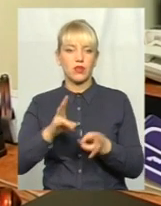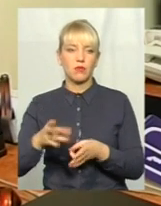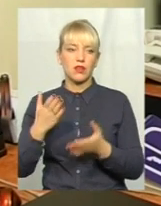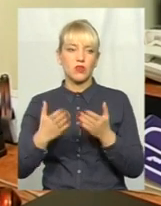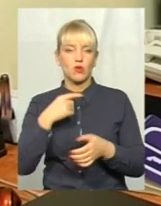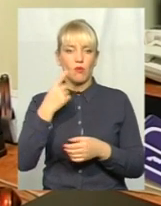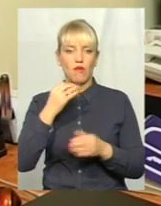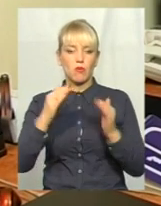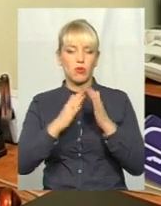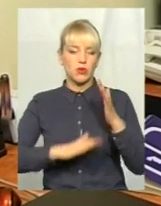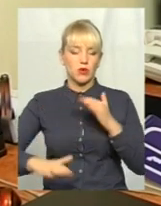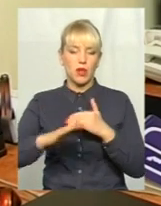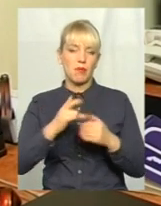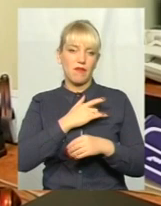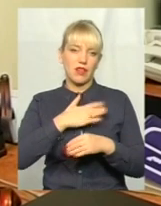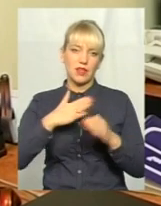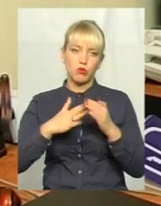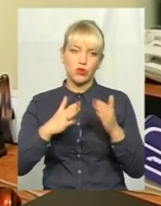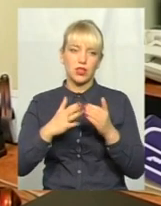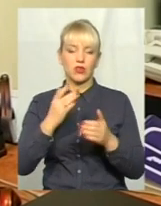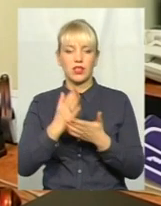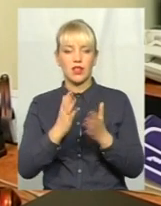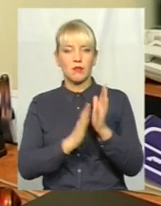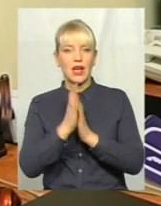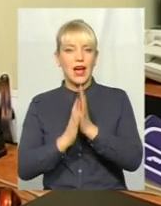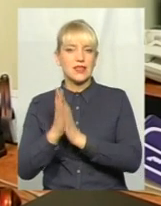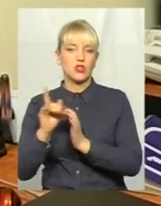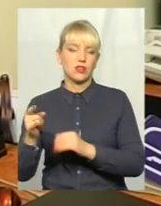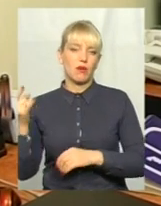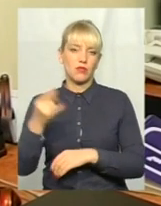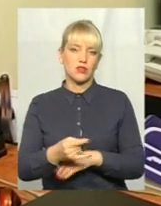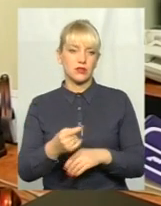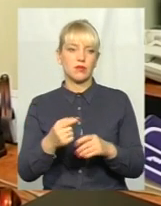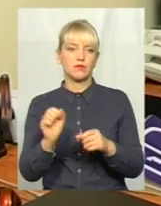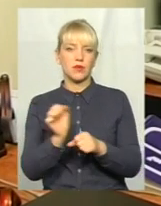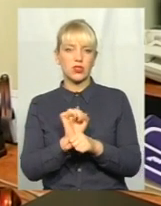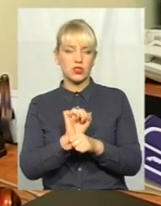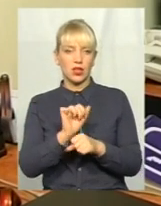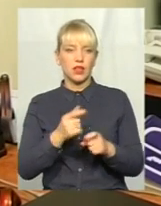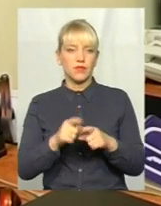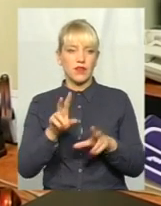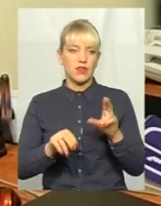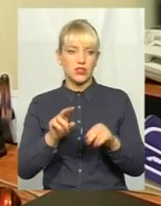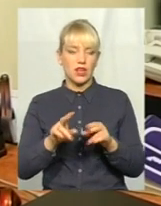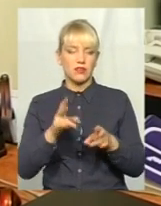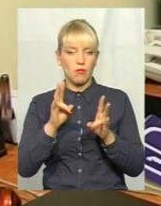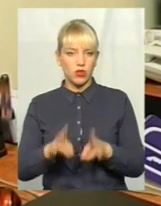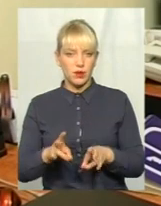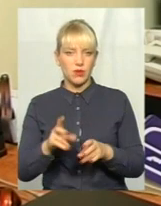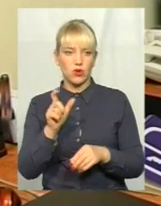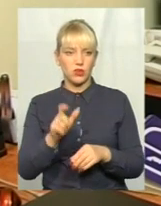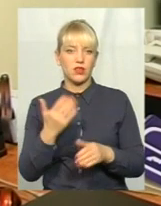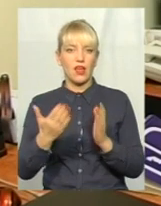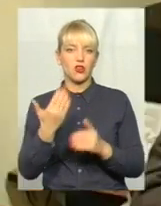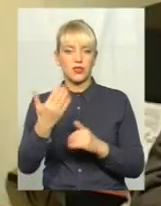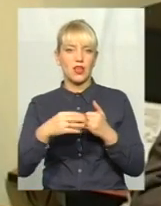прибудинкова територія, приватний будинок, є газон, і там припаркувалися, то в певній мірі дана особа може вважатися потерпілим, якщо це його